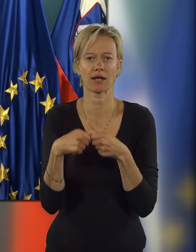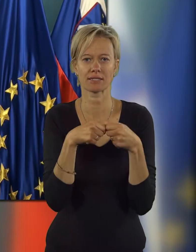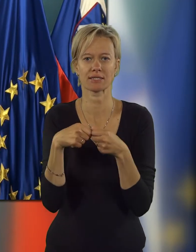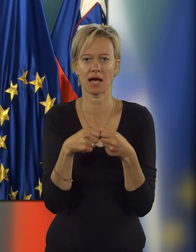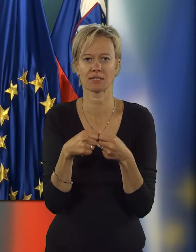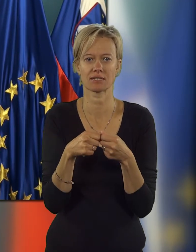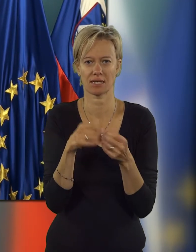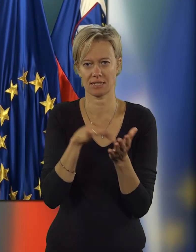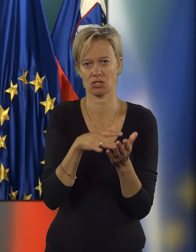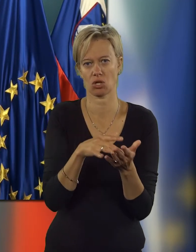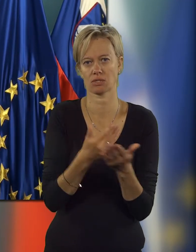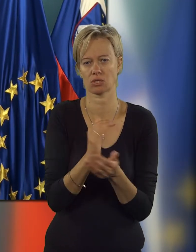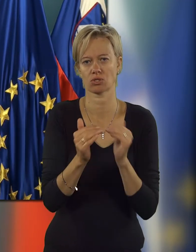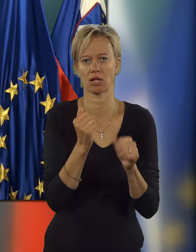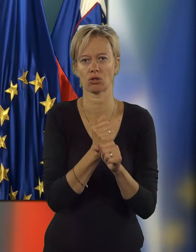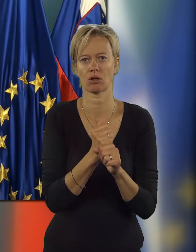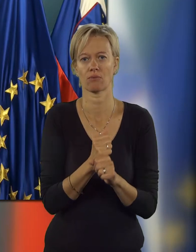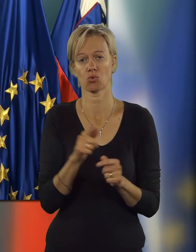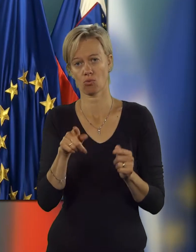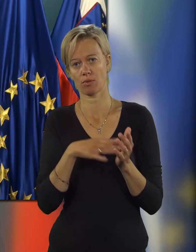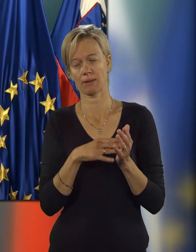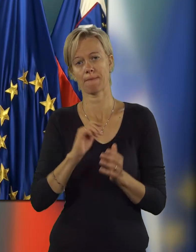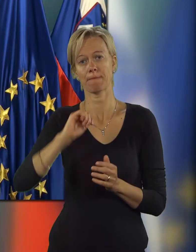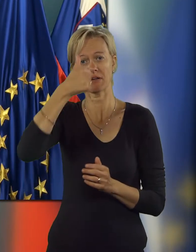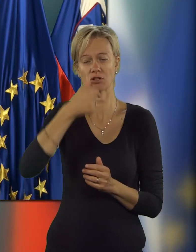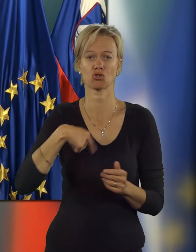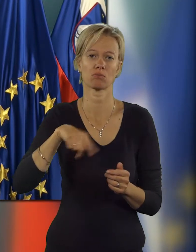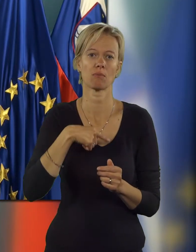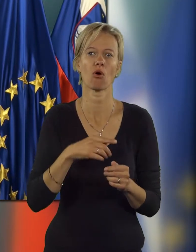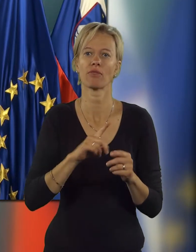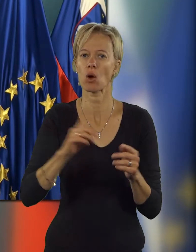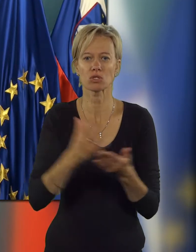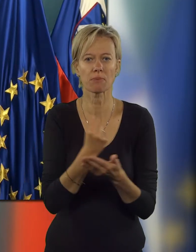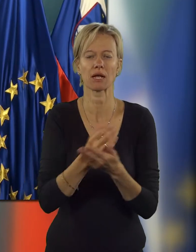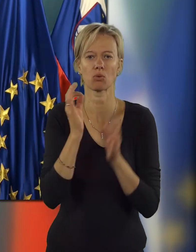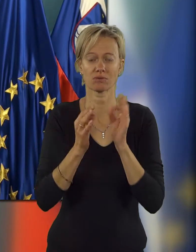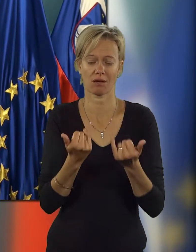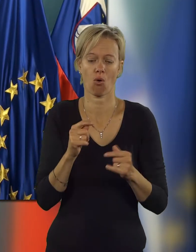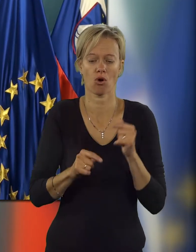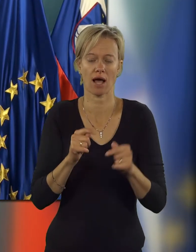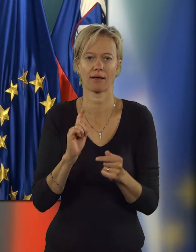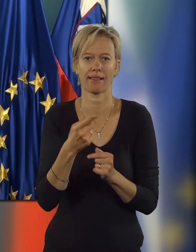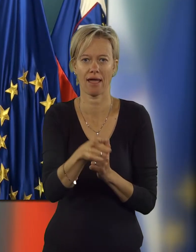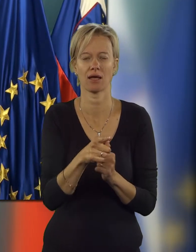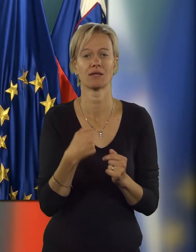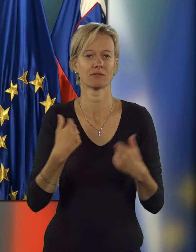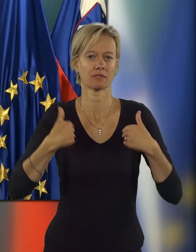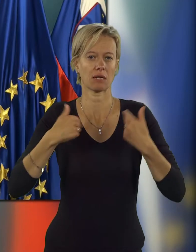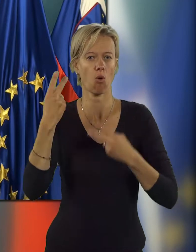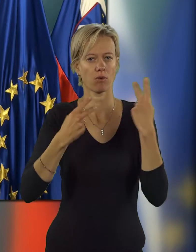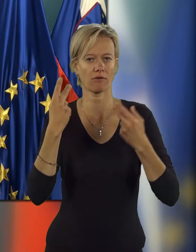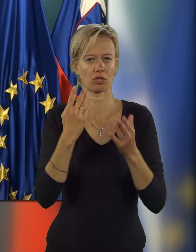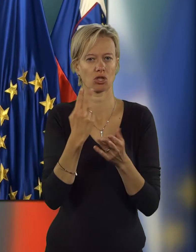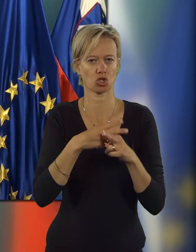centrov za socialno delo. Torej, prviti smo po teh neuspelih poskusih korak dlje. Jaz se veselim